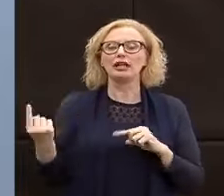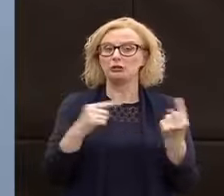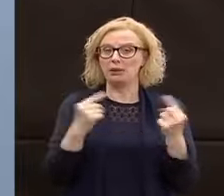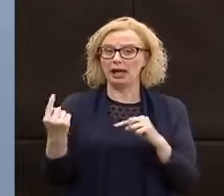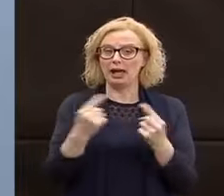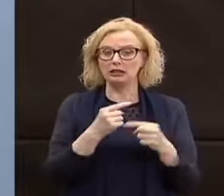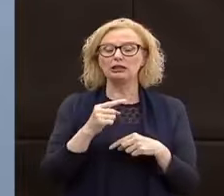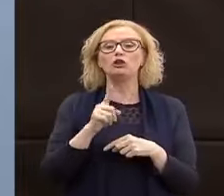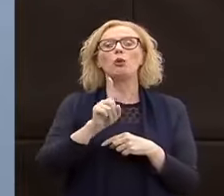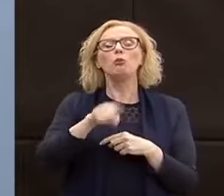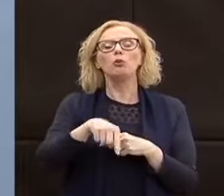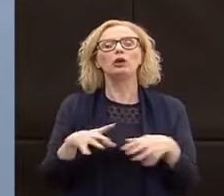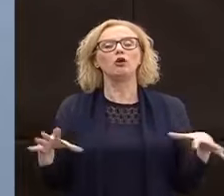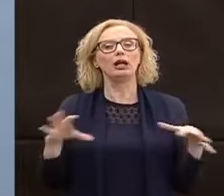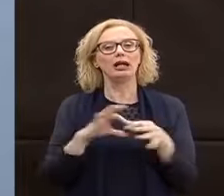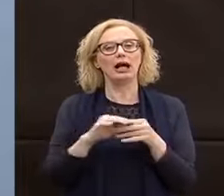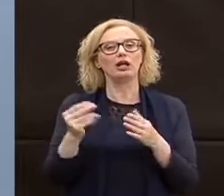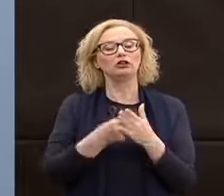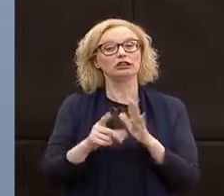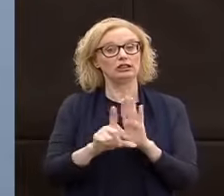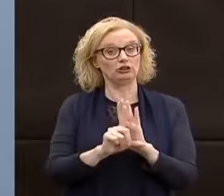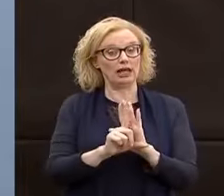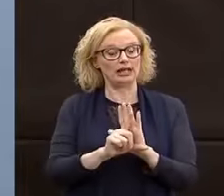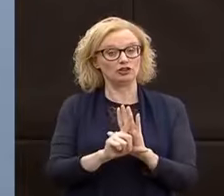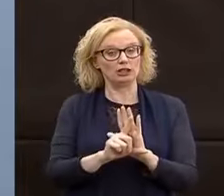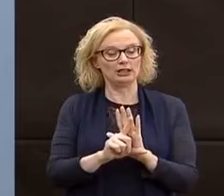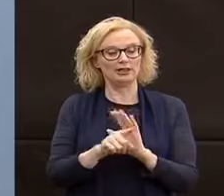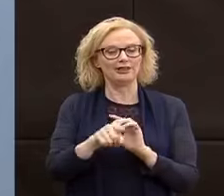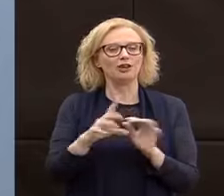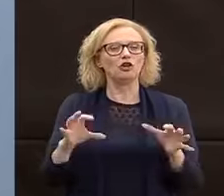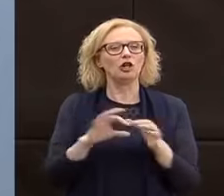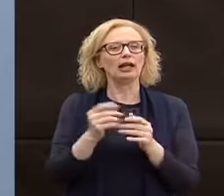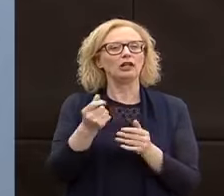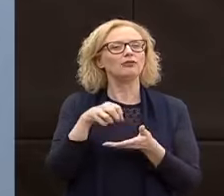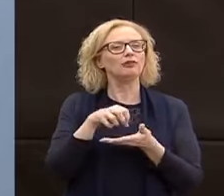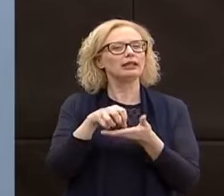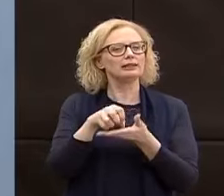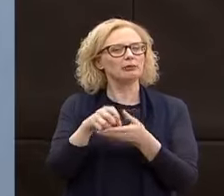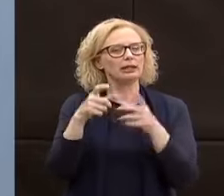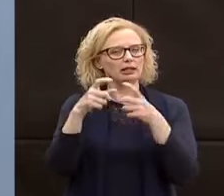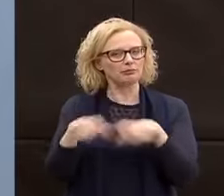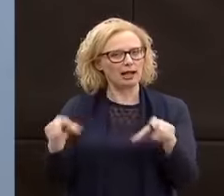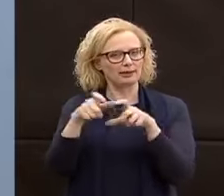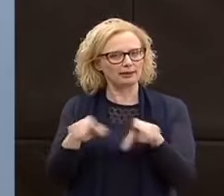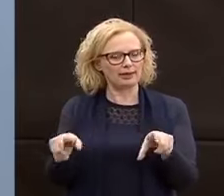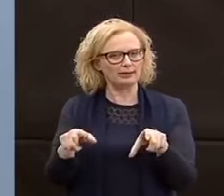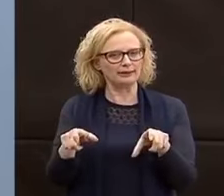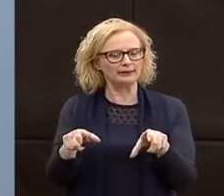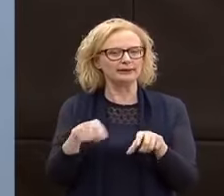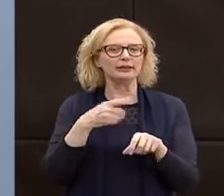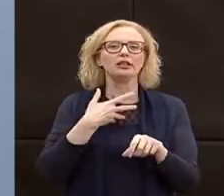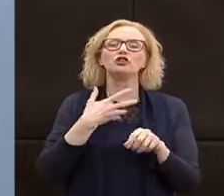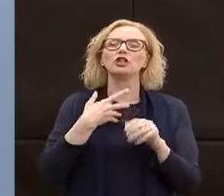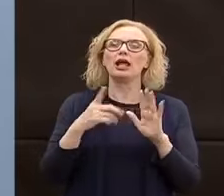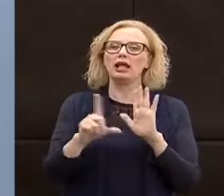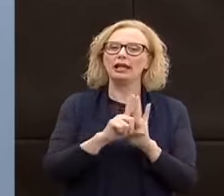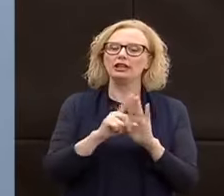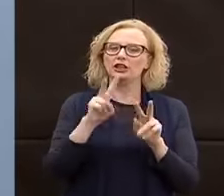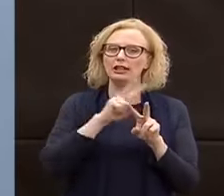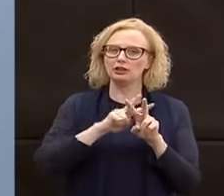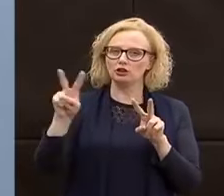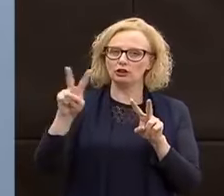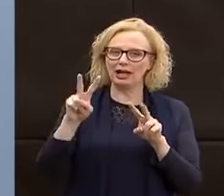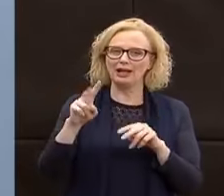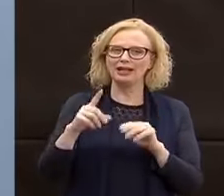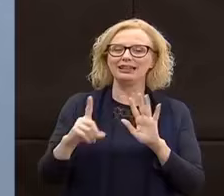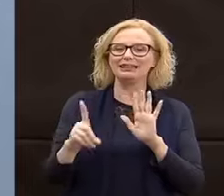corso anche sul tema del disegno di legge che avevamo fatto per i finanziamenti collegati al mondo bancario, c'è una legge nazionale,